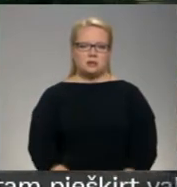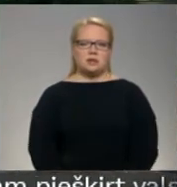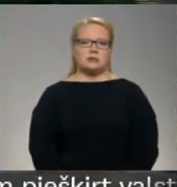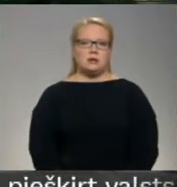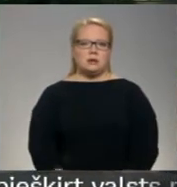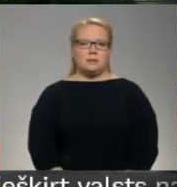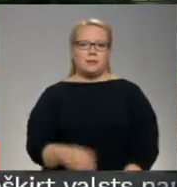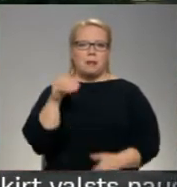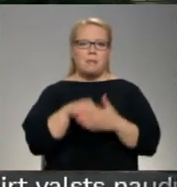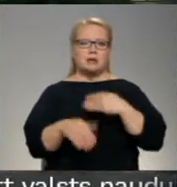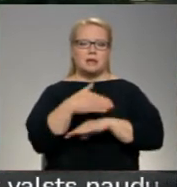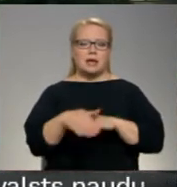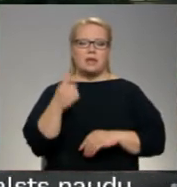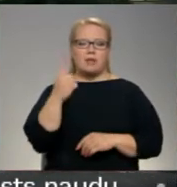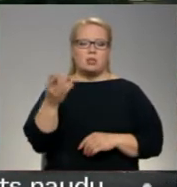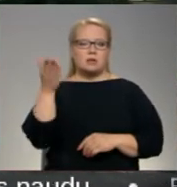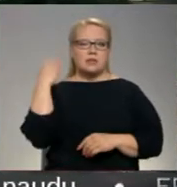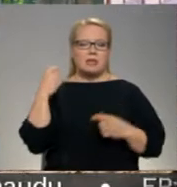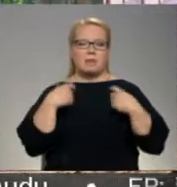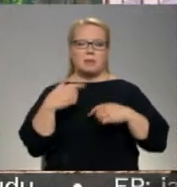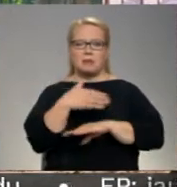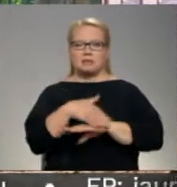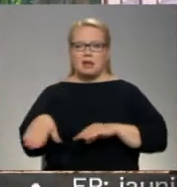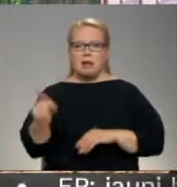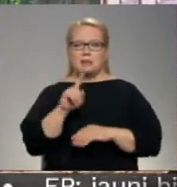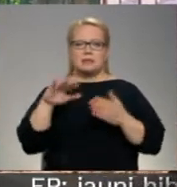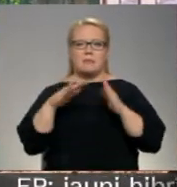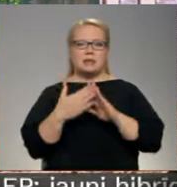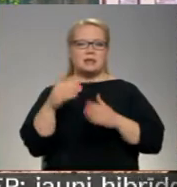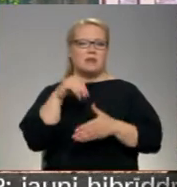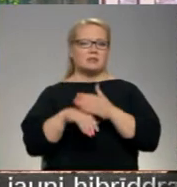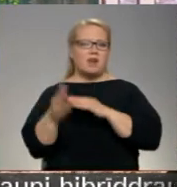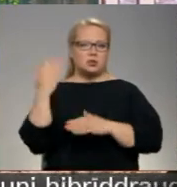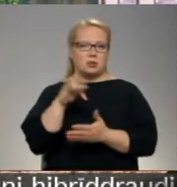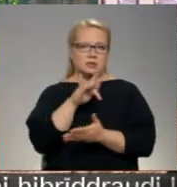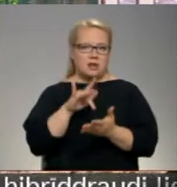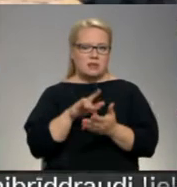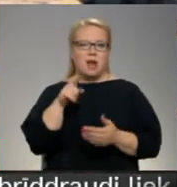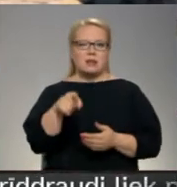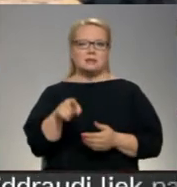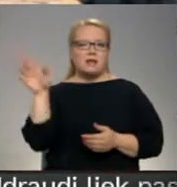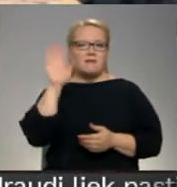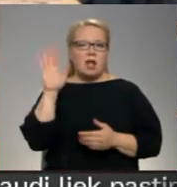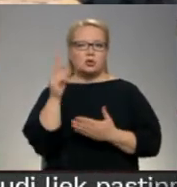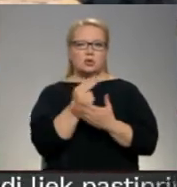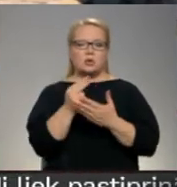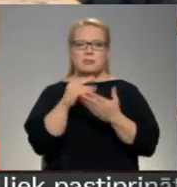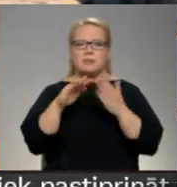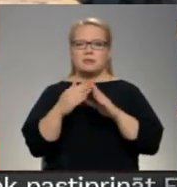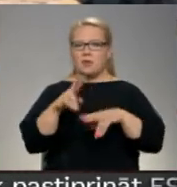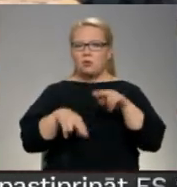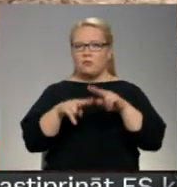Pasta iela ir viena no senākajām Jākapilas ielām, kas atrodas pilsētas vēsturiskajā centrā. Tas savukārt ir valsts nozīmes pilsēt